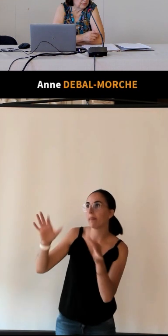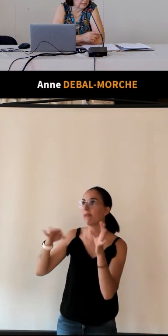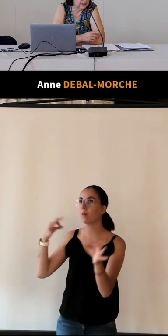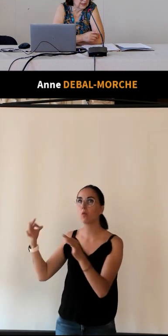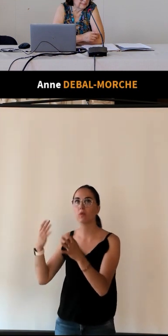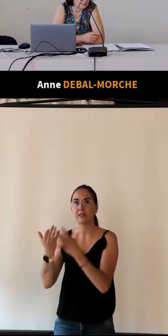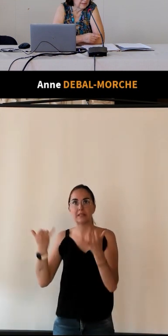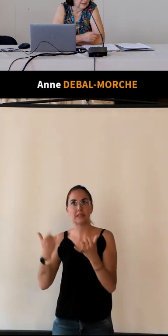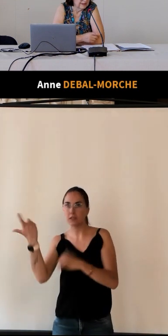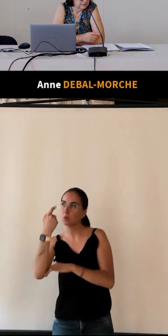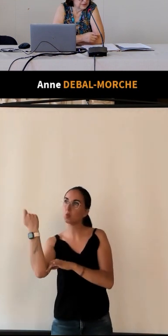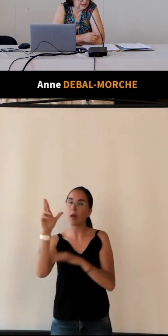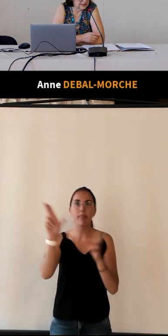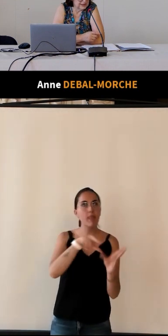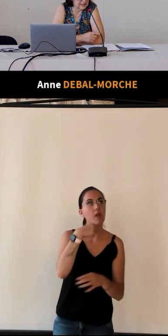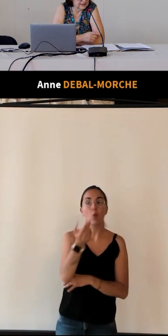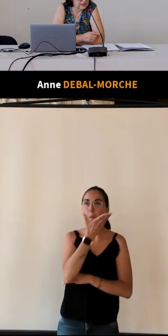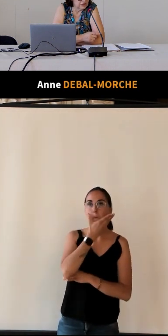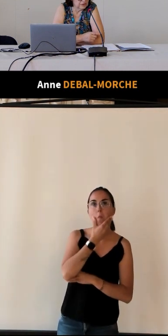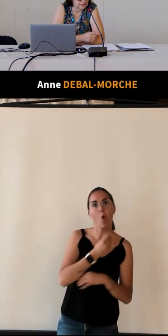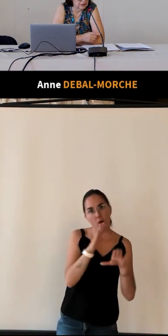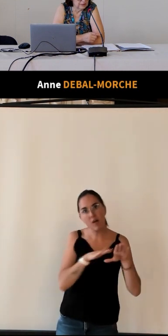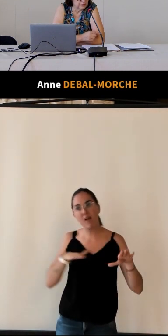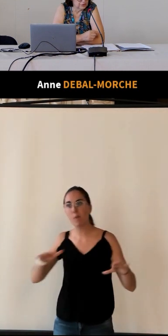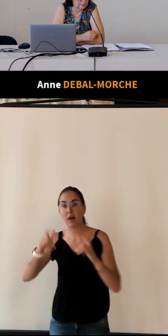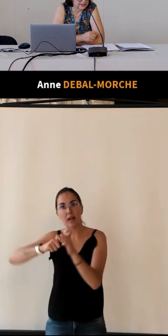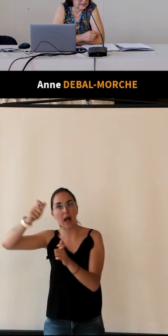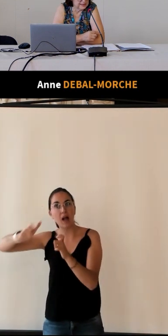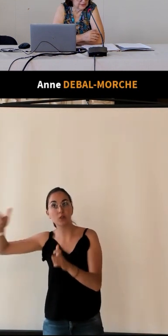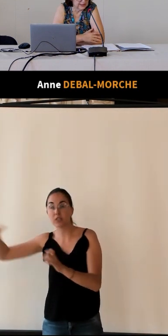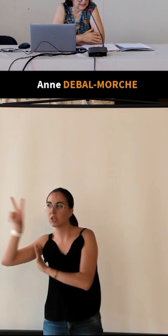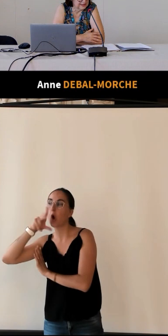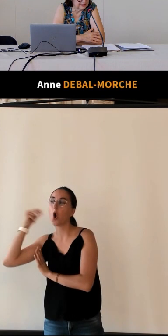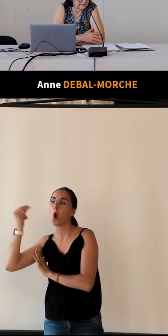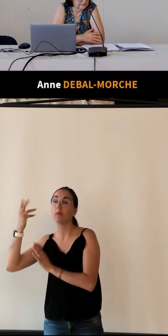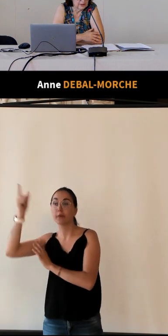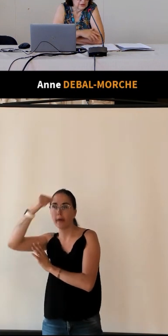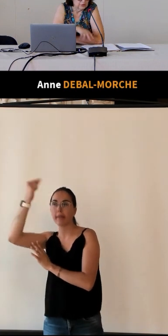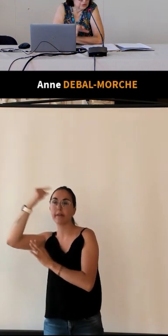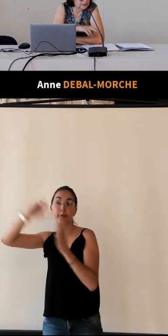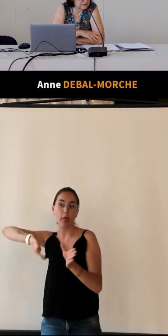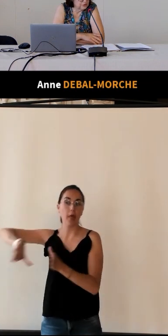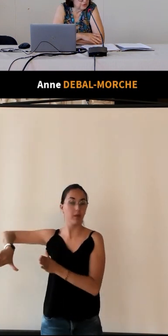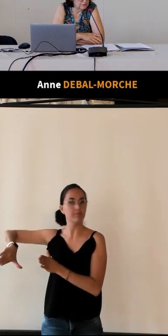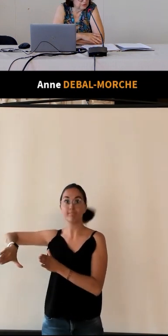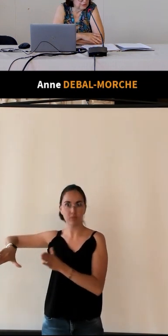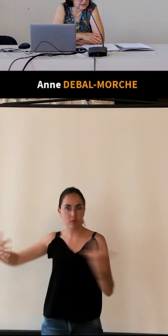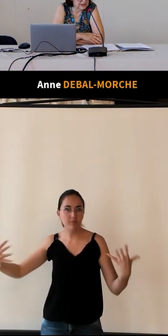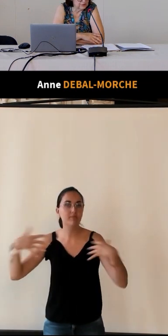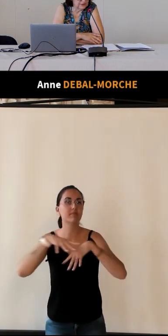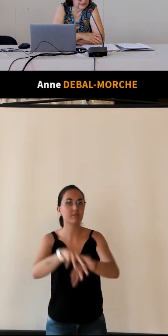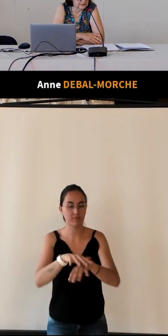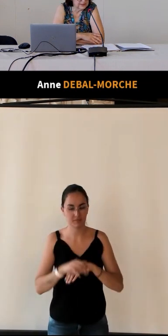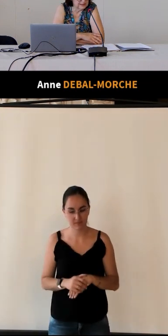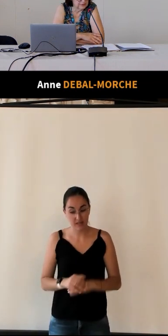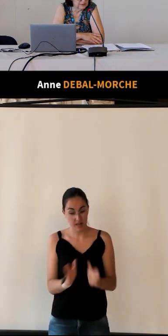pour ce beau pays, l'industrie et l'intelligence de l'homme ne sont pas restées en arrière. Dans ce petit volume, le touriste